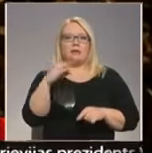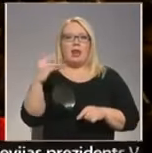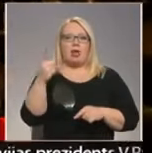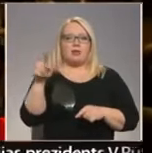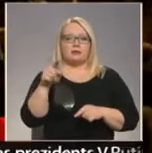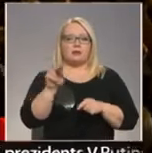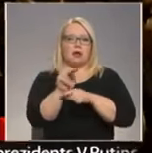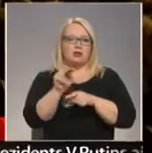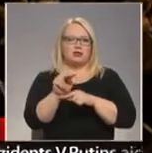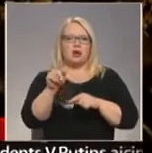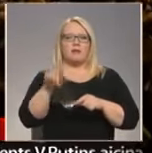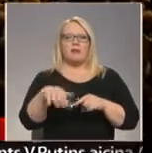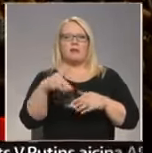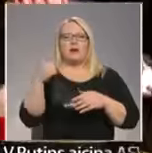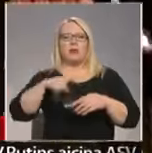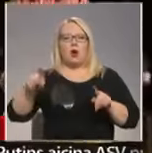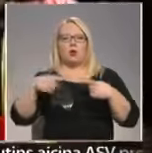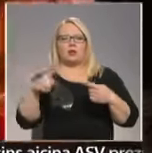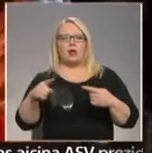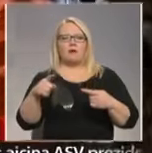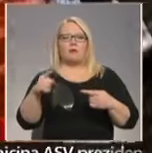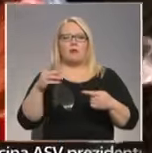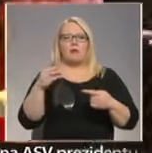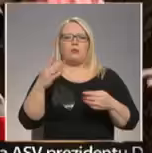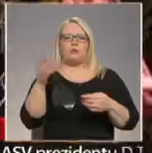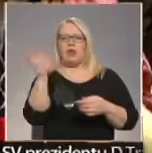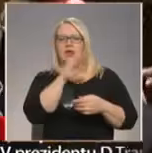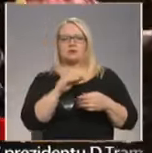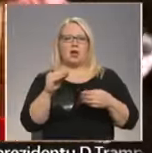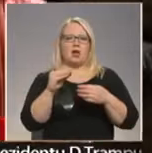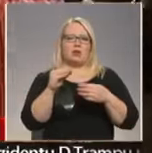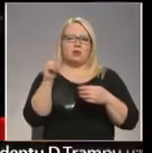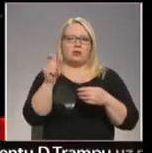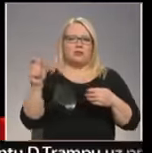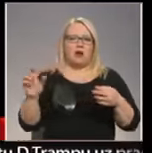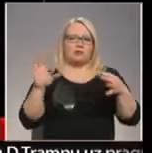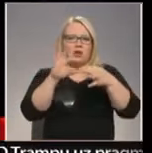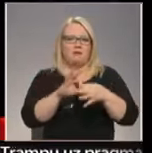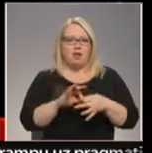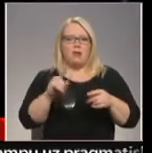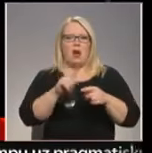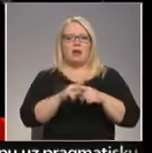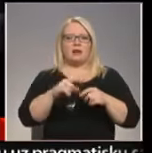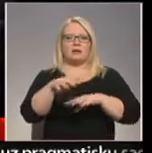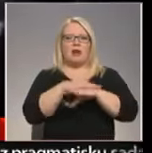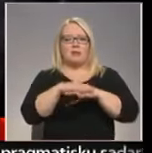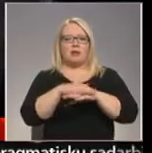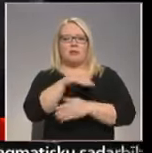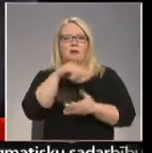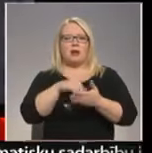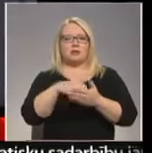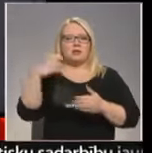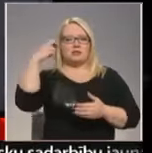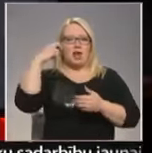Stāsts par divu dažādu tautību cilvēku šķietam neiespējamo savienību, kas, laužot sabiedrībā pastāvēšos stereotipus, tomēr izrādās